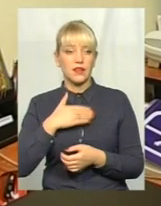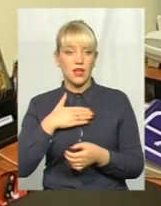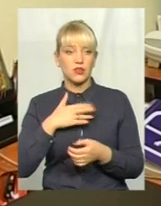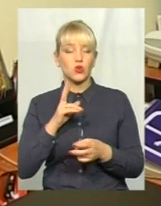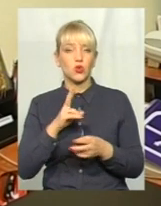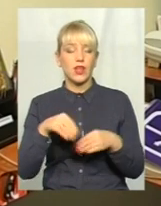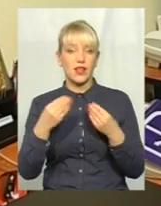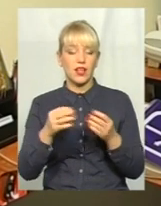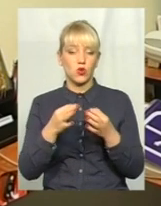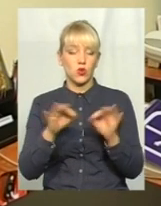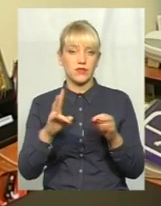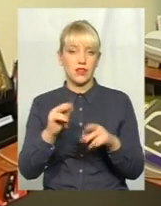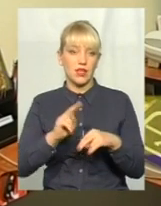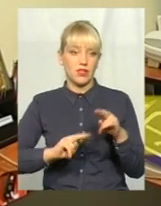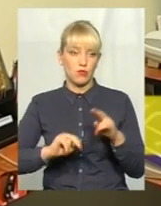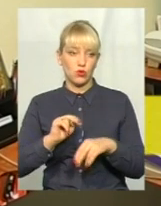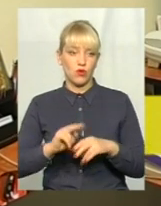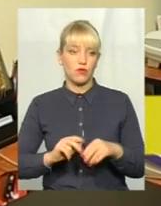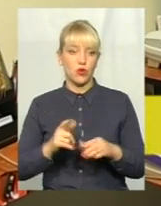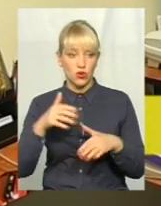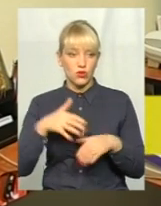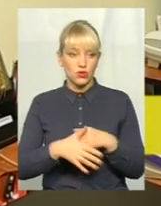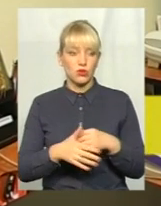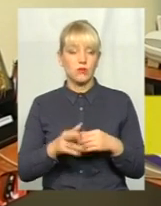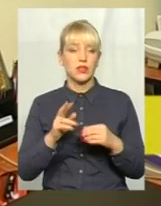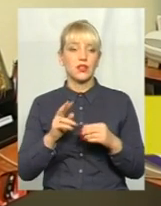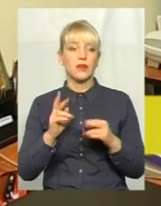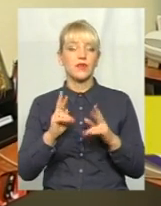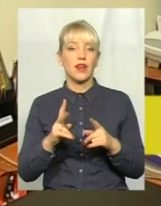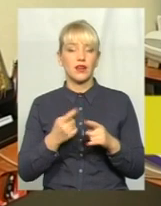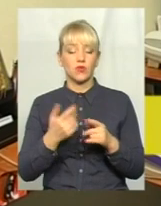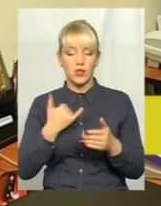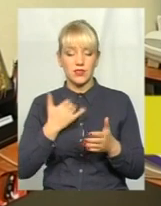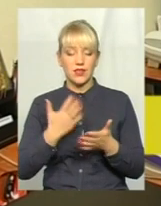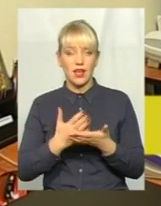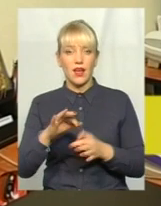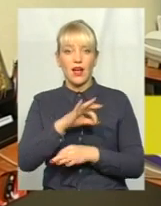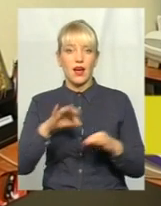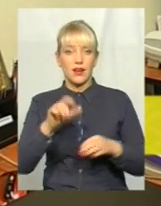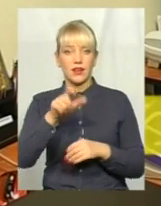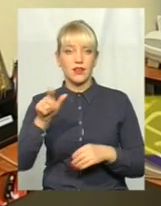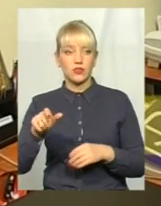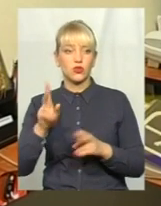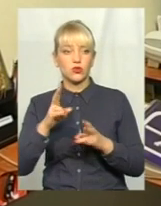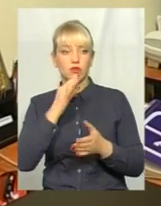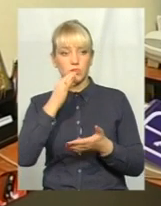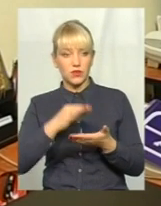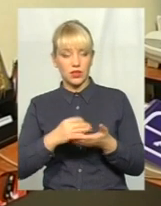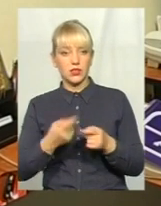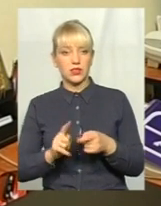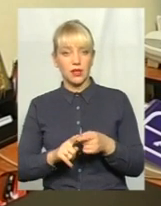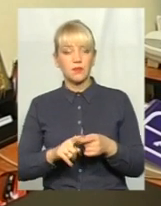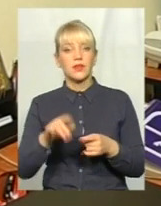хто дає дозвіл на забудову. Зумієте? Як вони, у нас є архітектори, які за це відповідають,